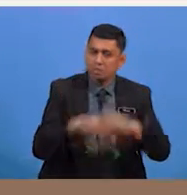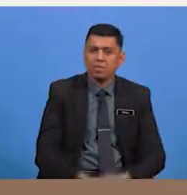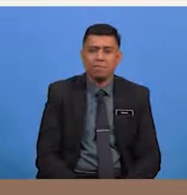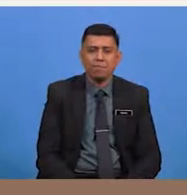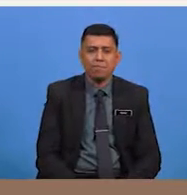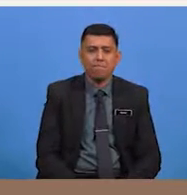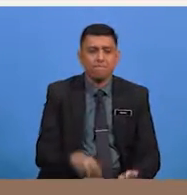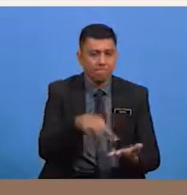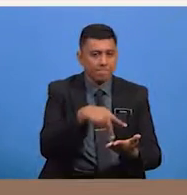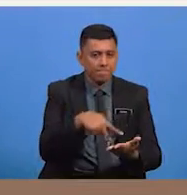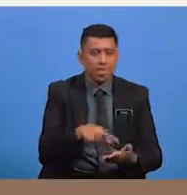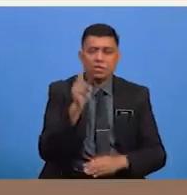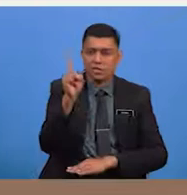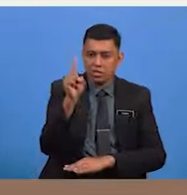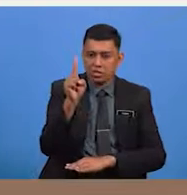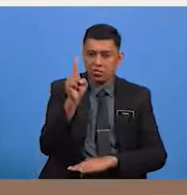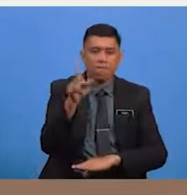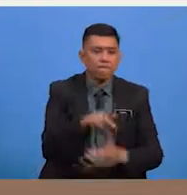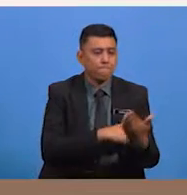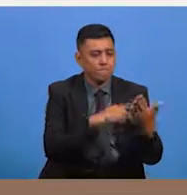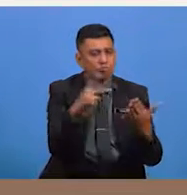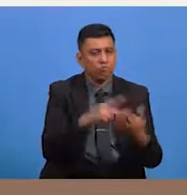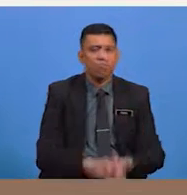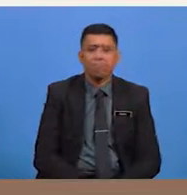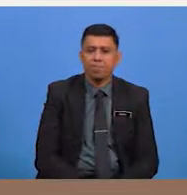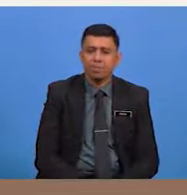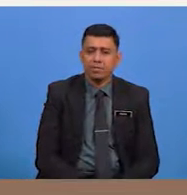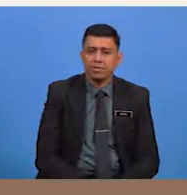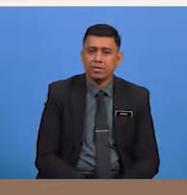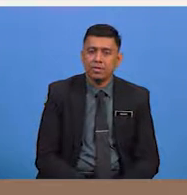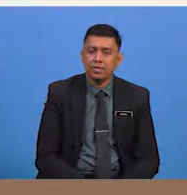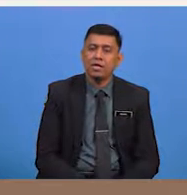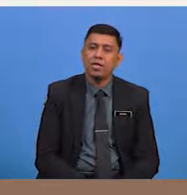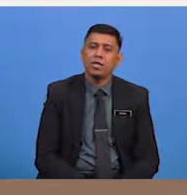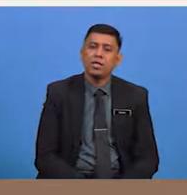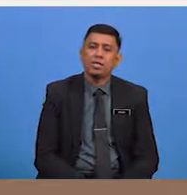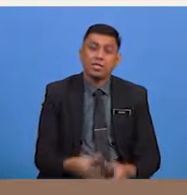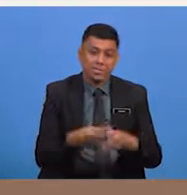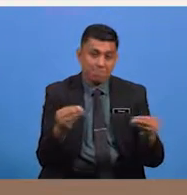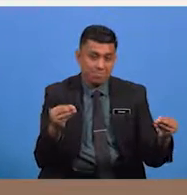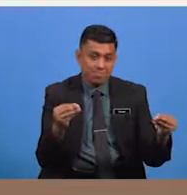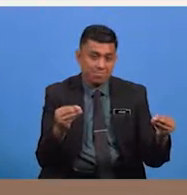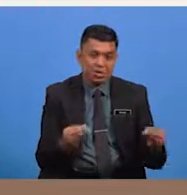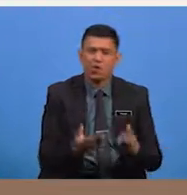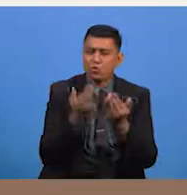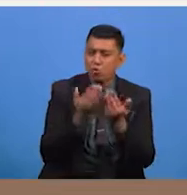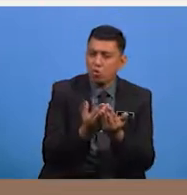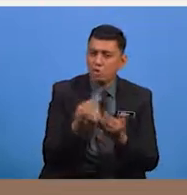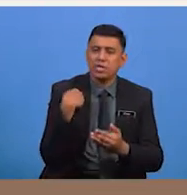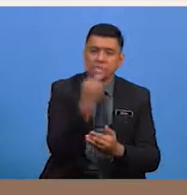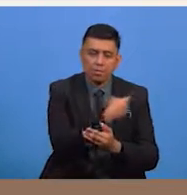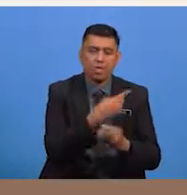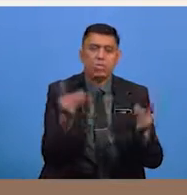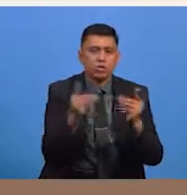mempersebahkan sebuah pantun khas untuk pelajar Sekian sahaja dan doa agar kita